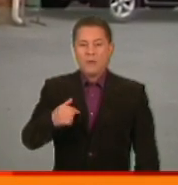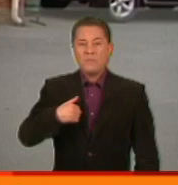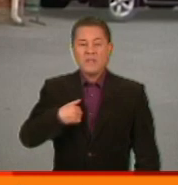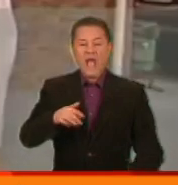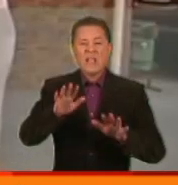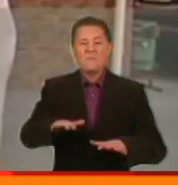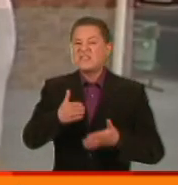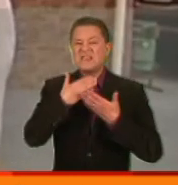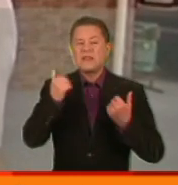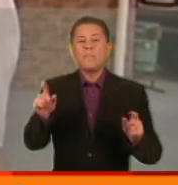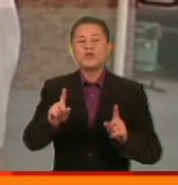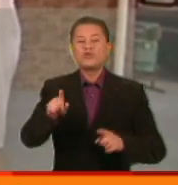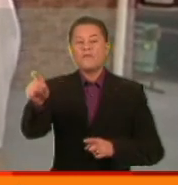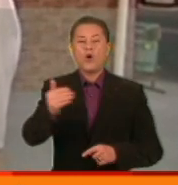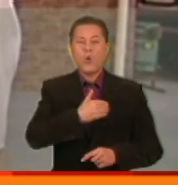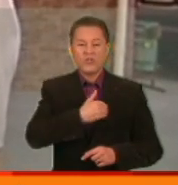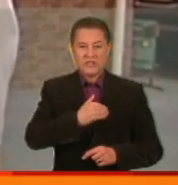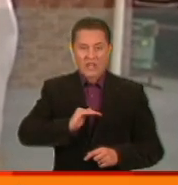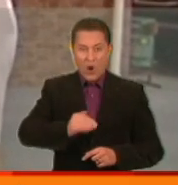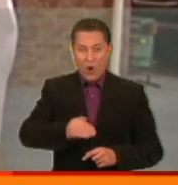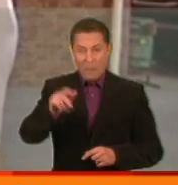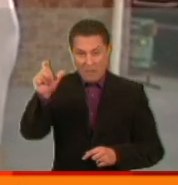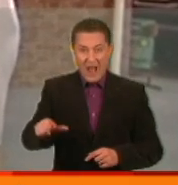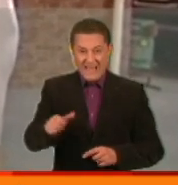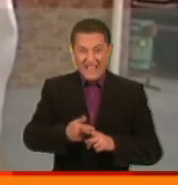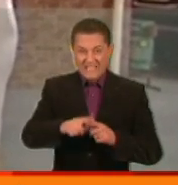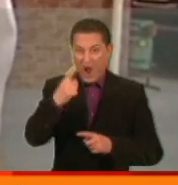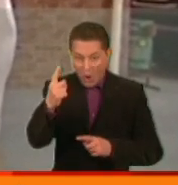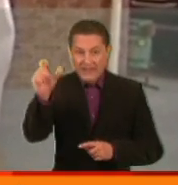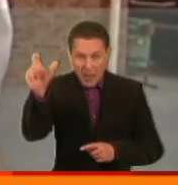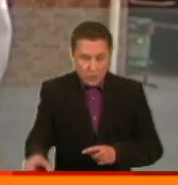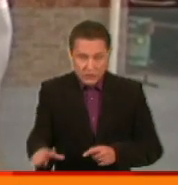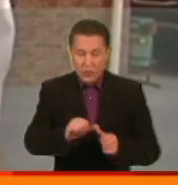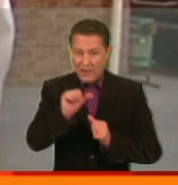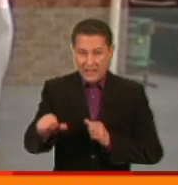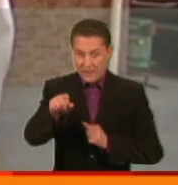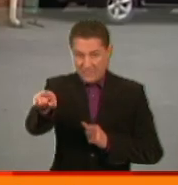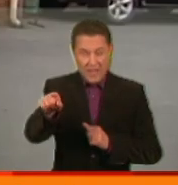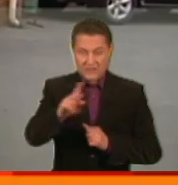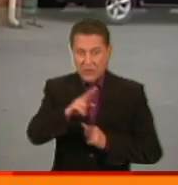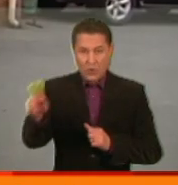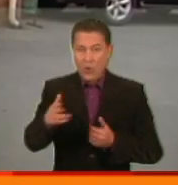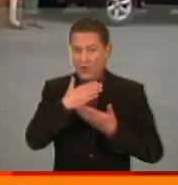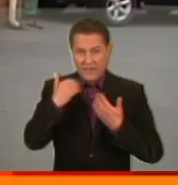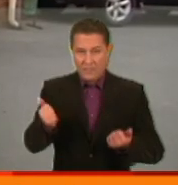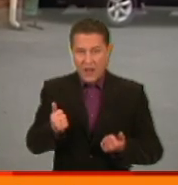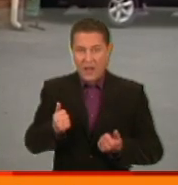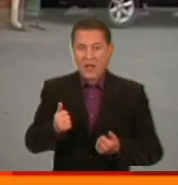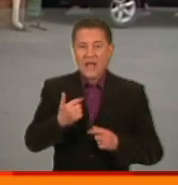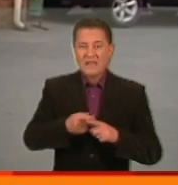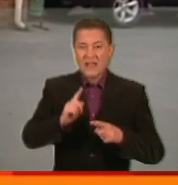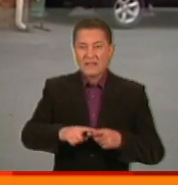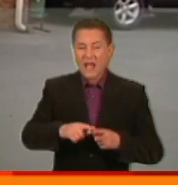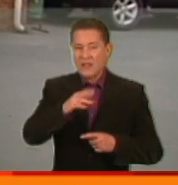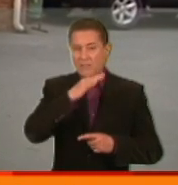Що ви хочете? Компанія – це одна особа? Це ви? Окрім вас нікого більше на місці немає? На даний момент